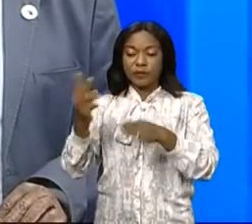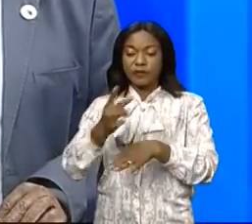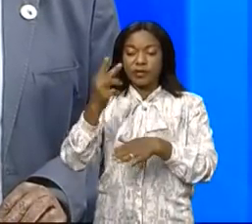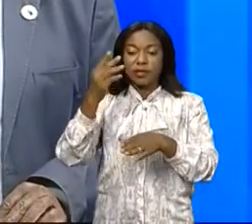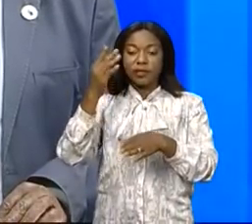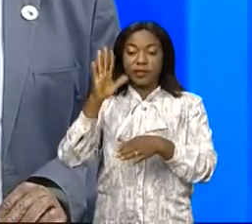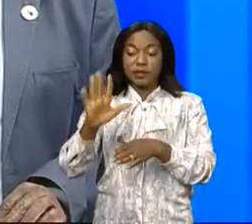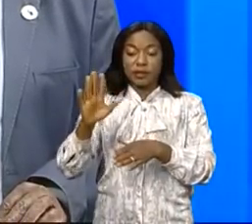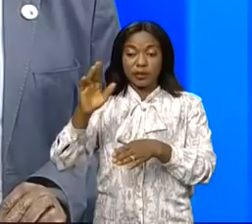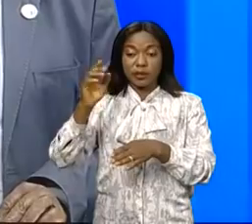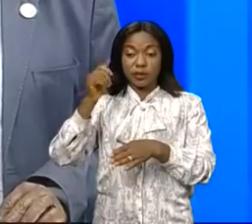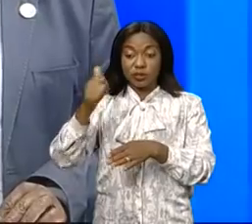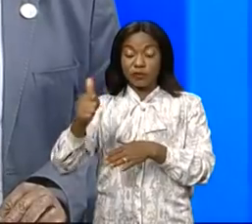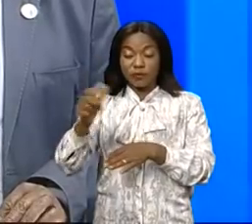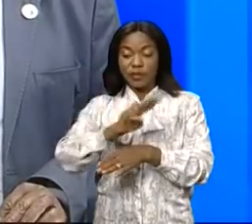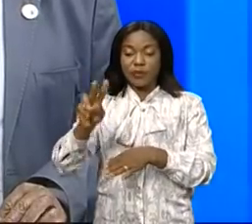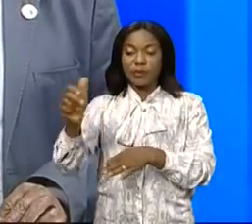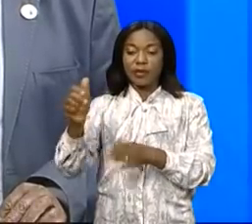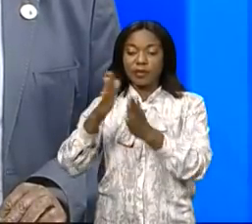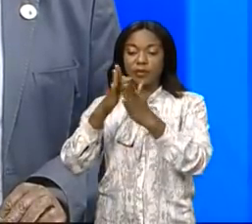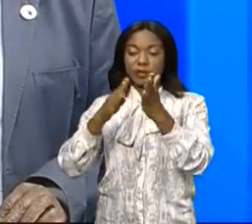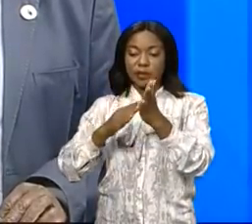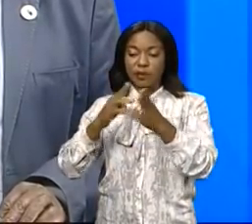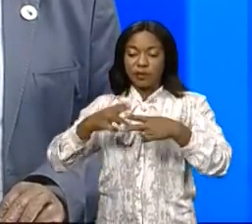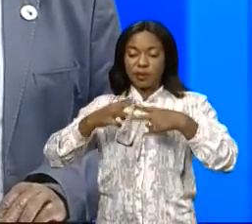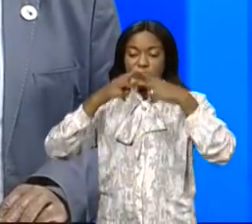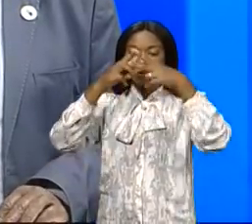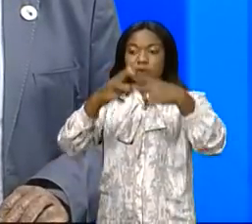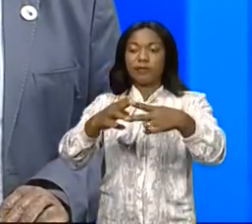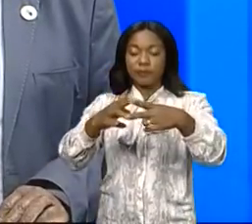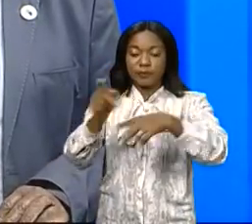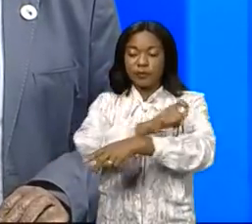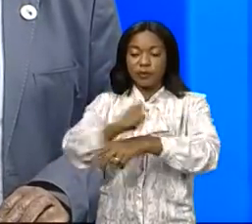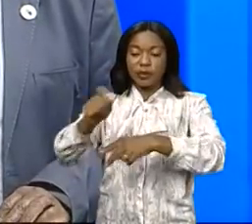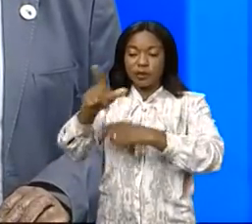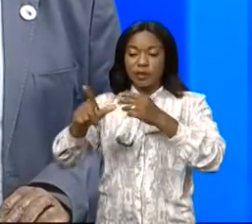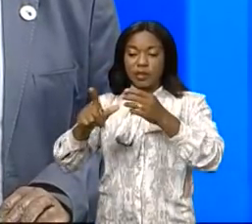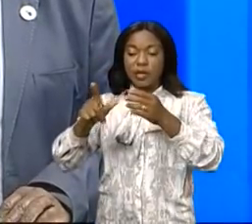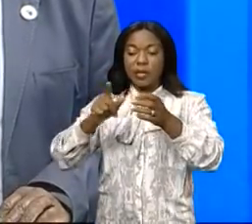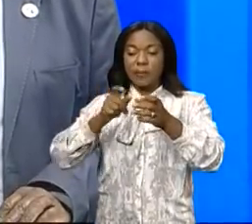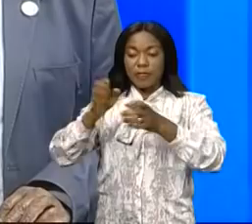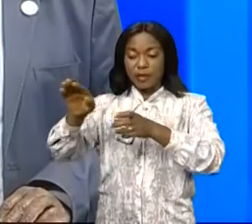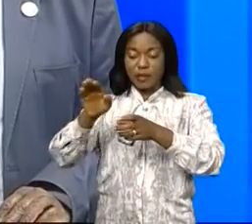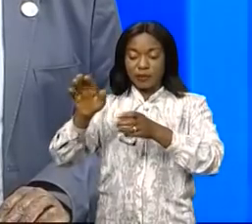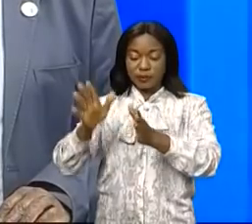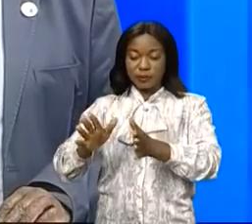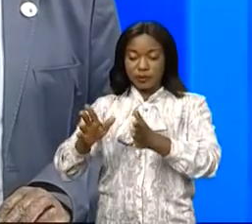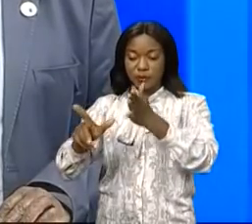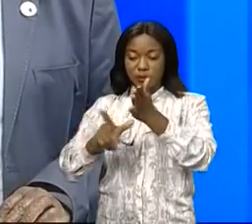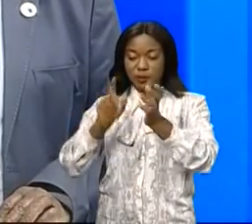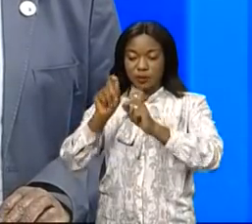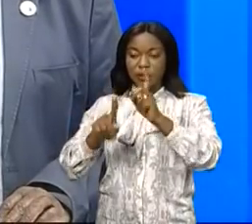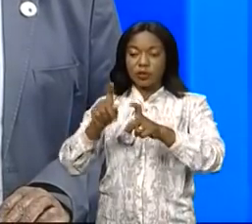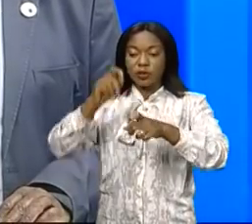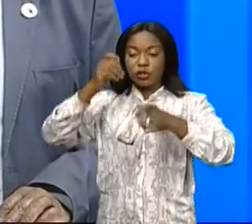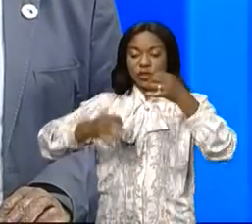janvier 2019, portant nomination d'un directeur de cabinet adjoint du Président de la République, chargé des questions